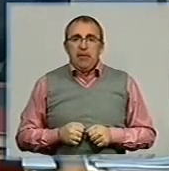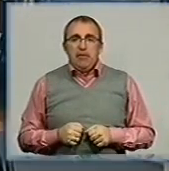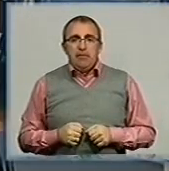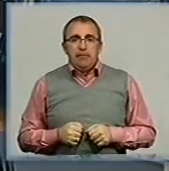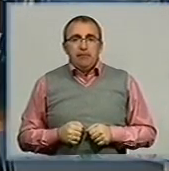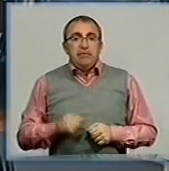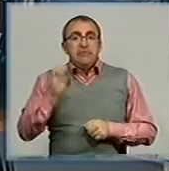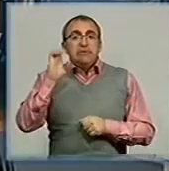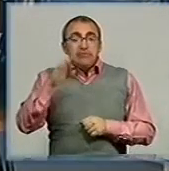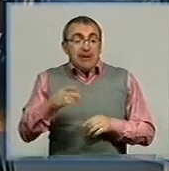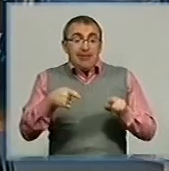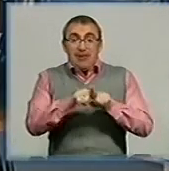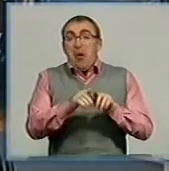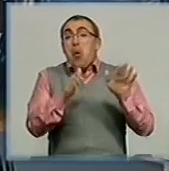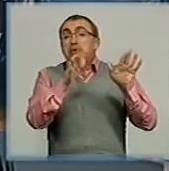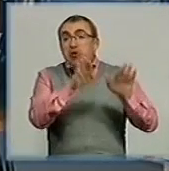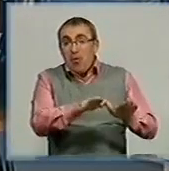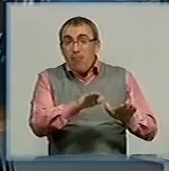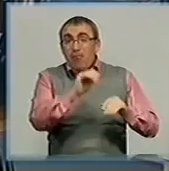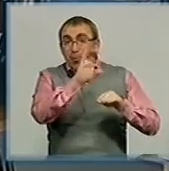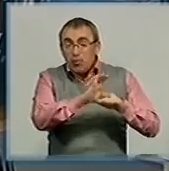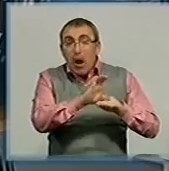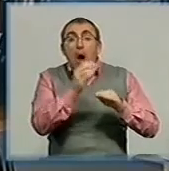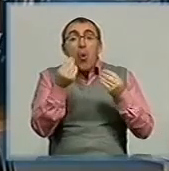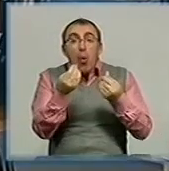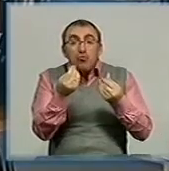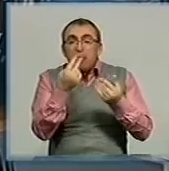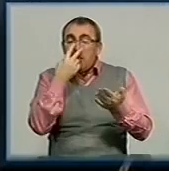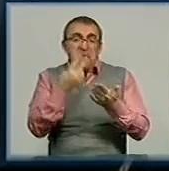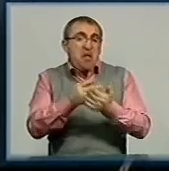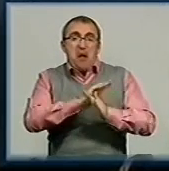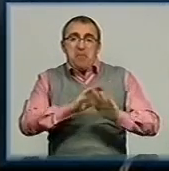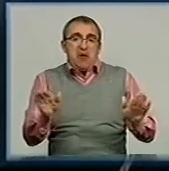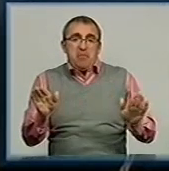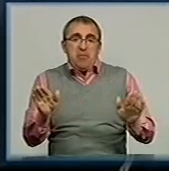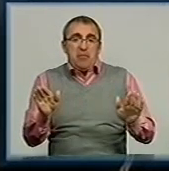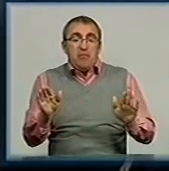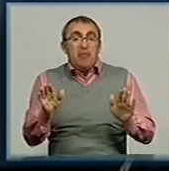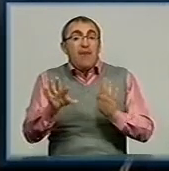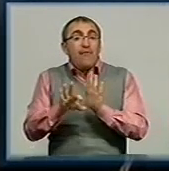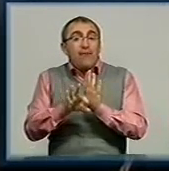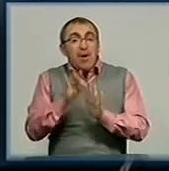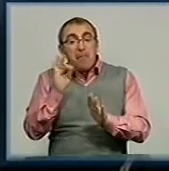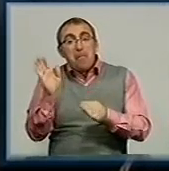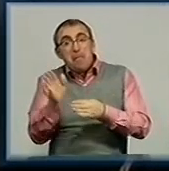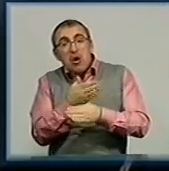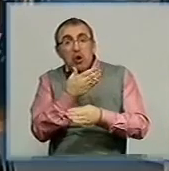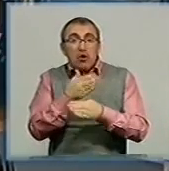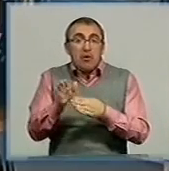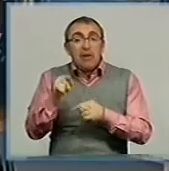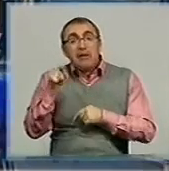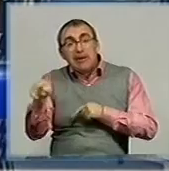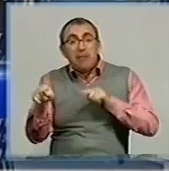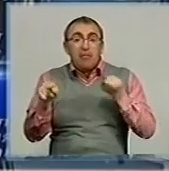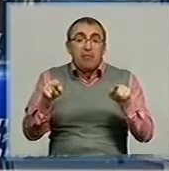Стаття ця залишилася в бюджеті, але коштів по ній не передбачено. Тут вибираємо між тим